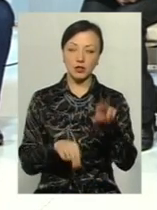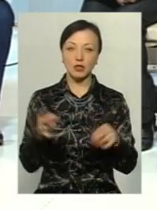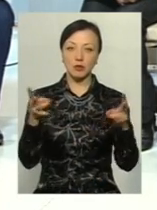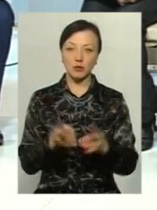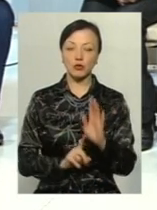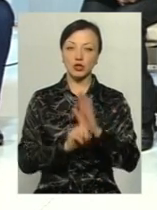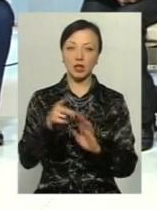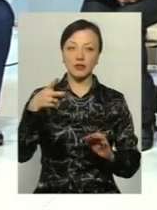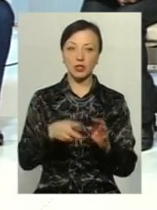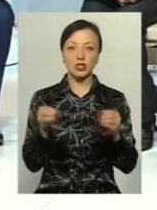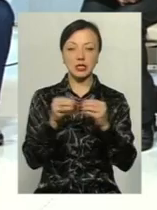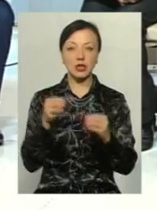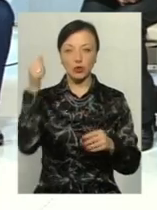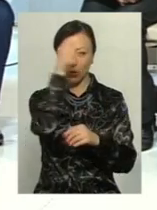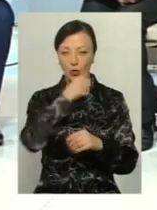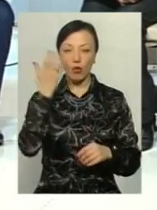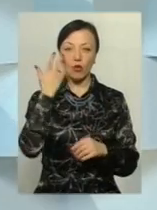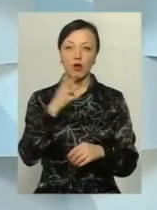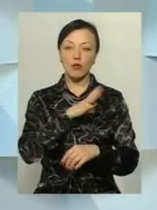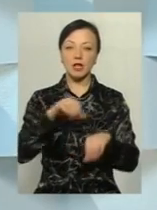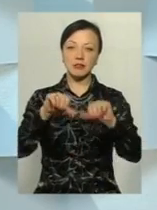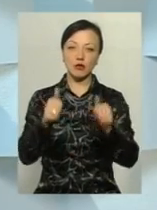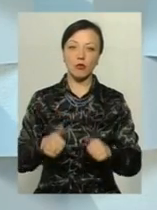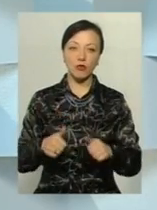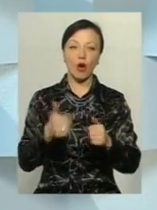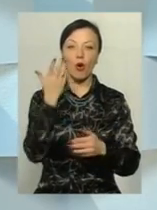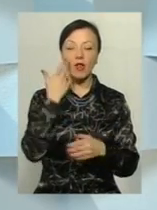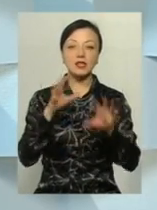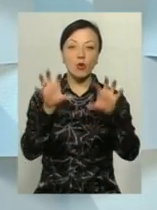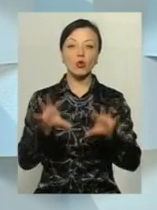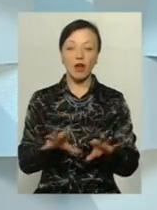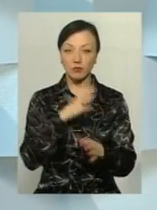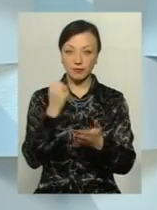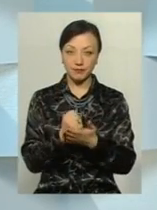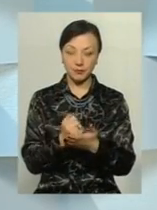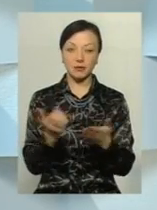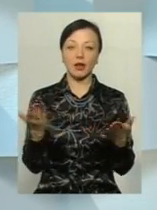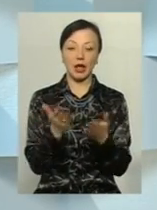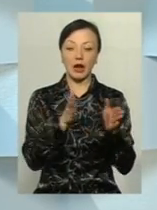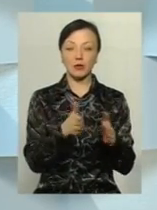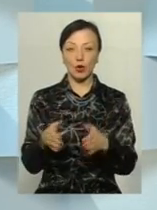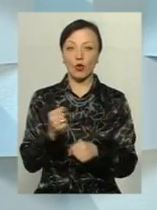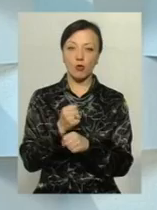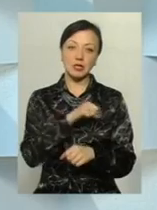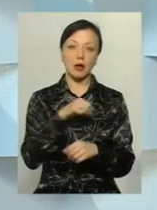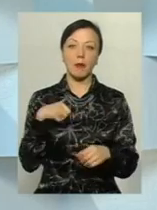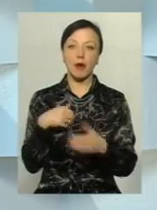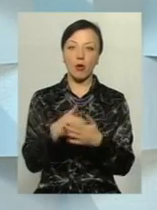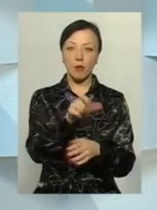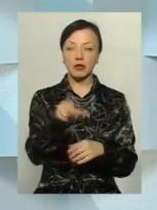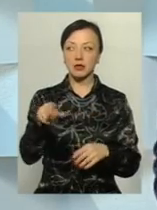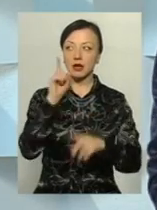говорити, починаючи з 2010 року, коли було сформовано, вже вийшло законодавство, яке регламентувало роботу самих громадських рад.